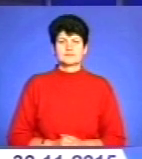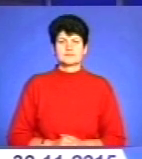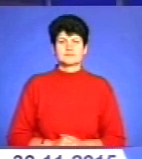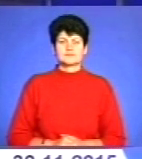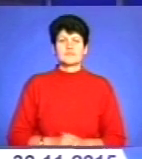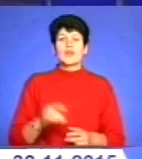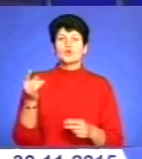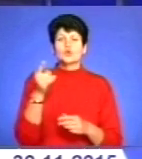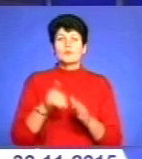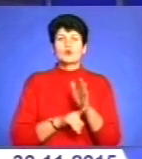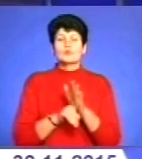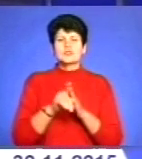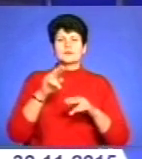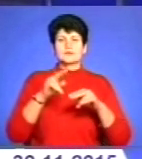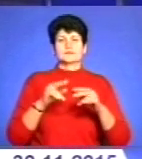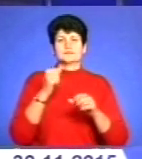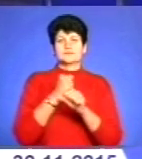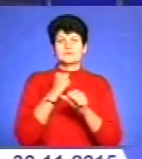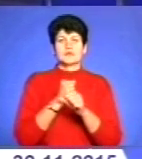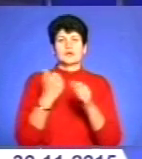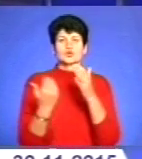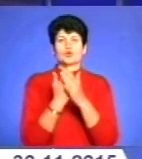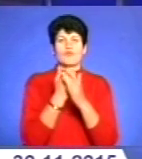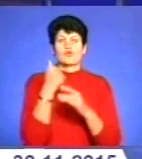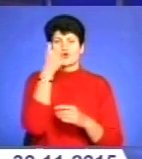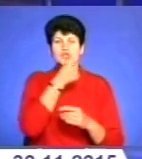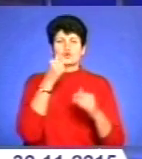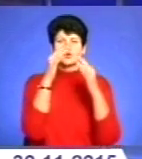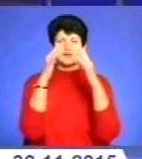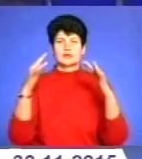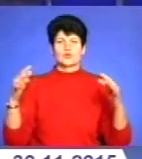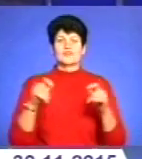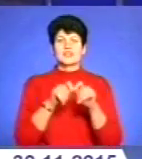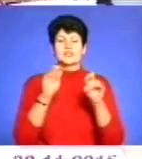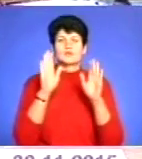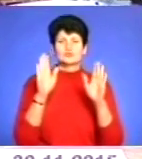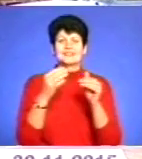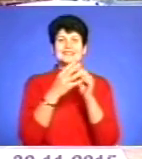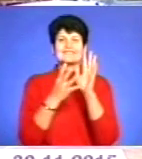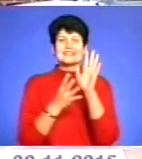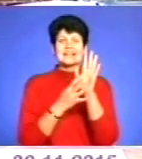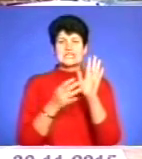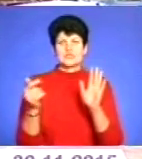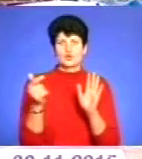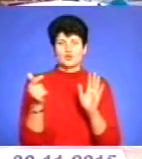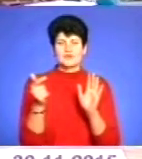У Тернополі почали зводити новорічну ялинку. Її відкриття заплановане на свято Миколая 19 грудня. Ялинка штучна, яку